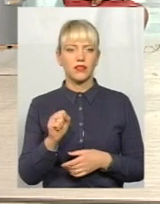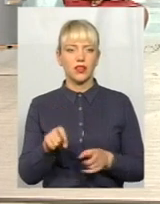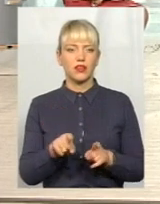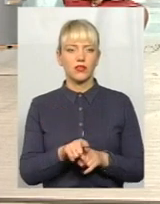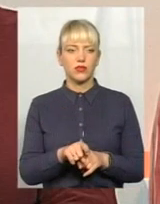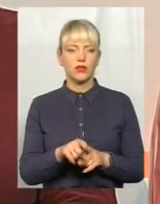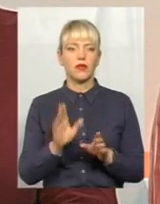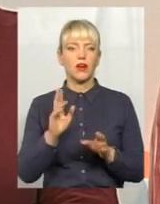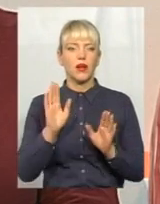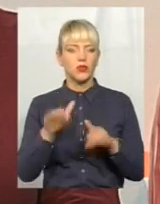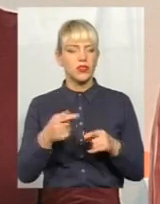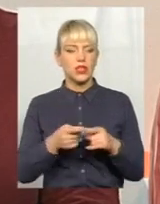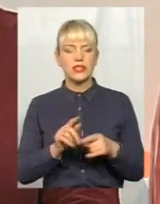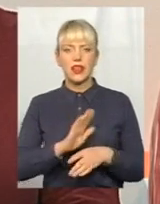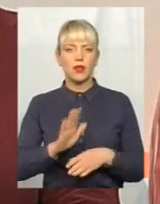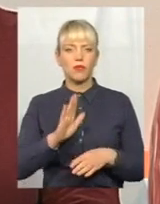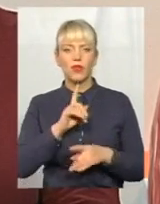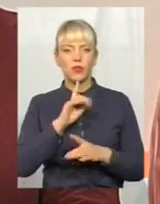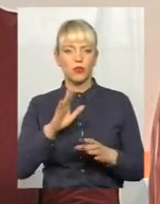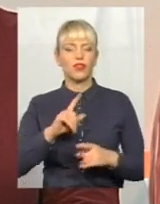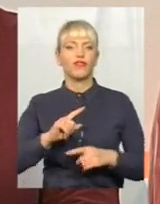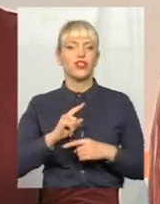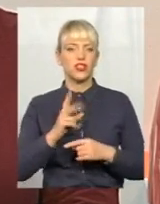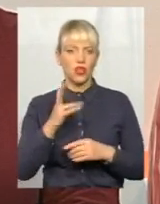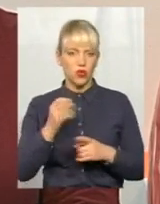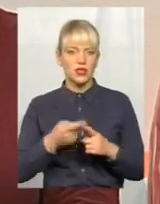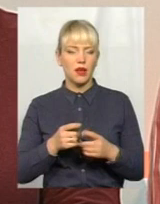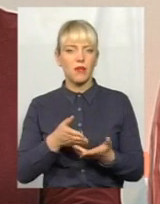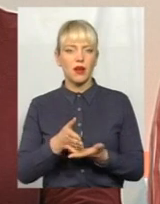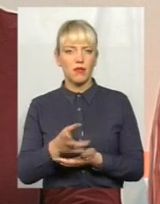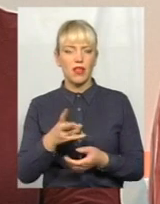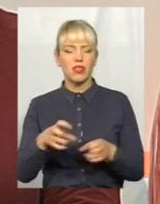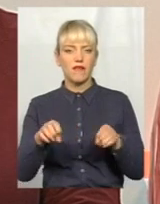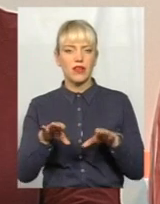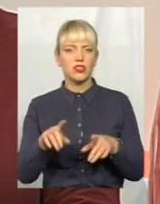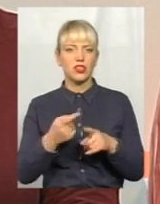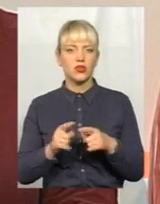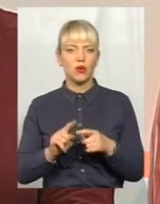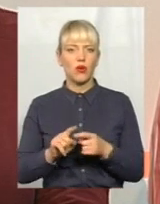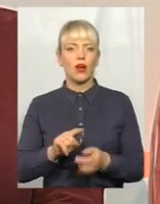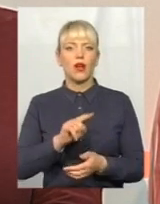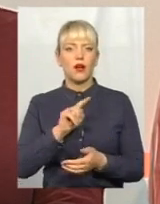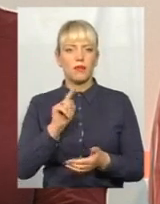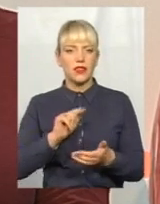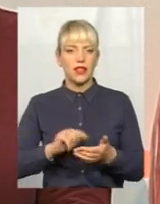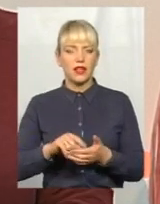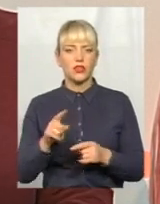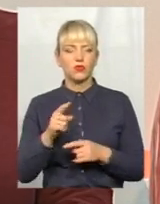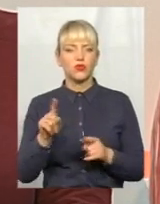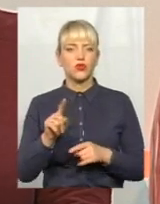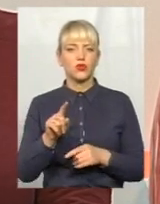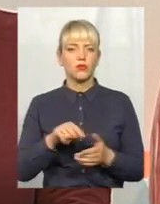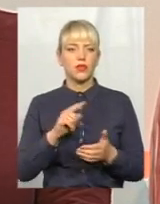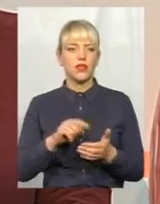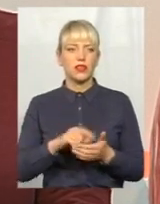хай це буде не фінішно, але вже пряма до вирішення цього питання. Тому що якщо раніше питання хоспису